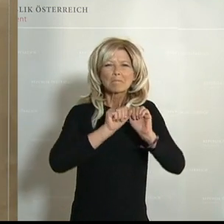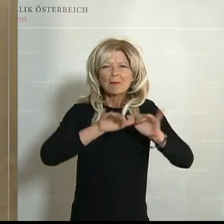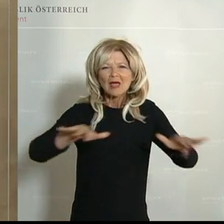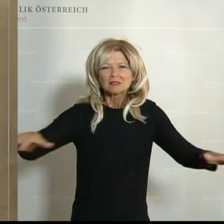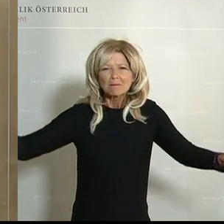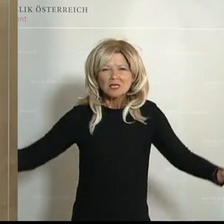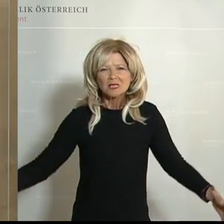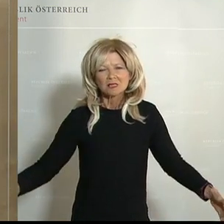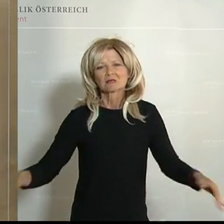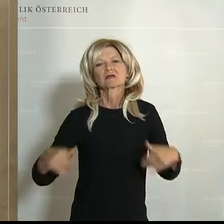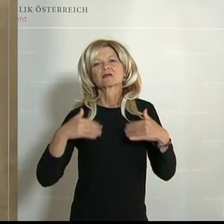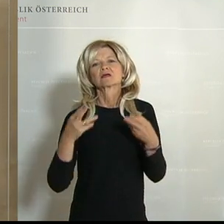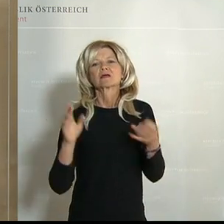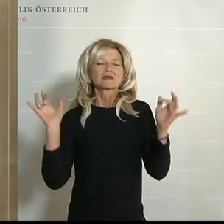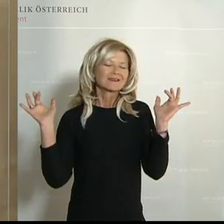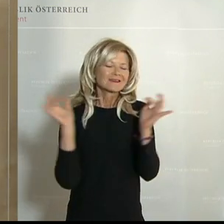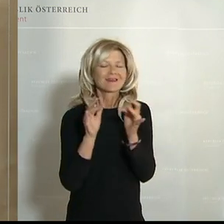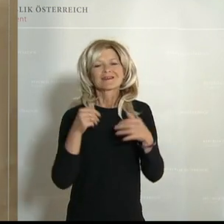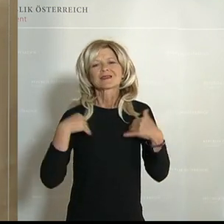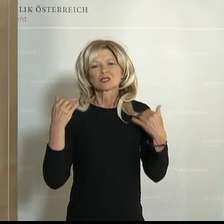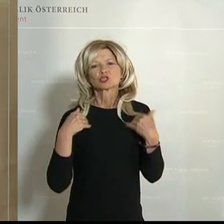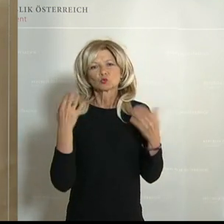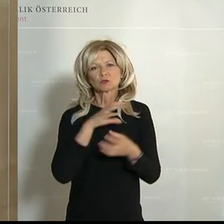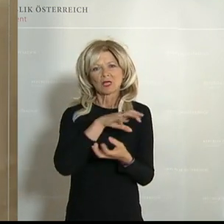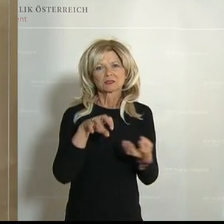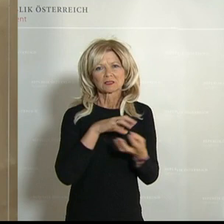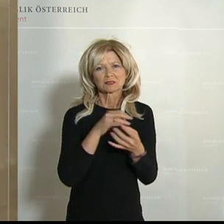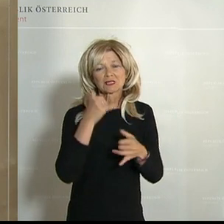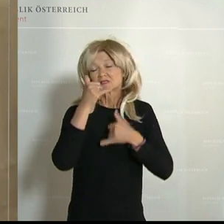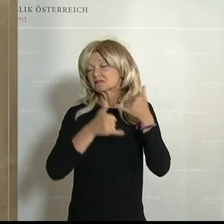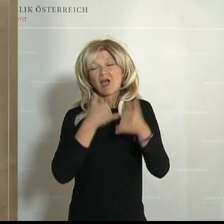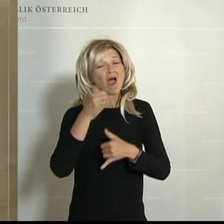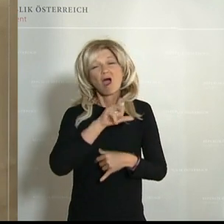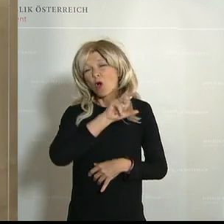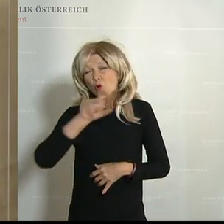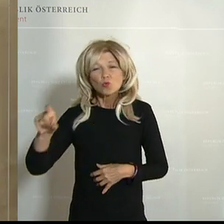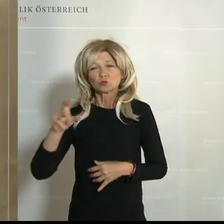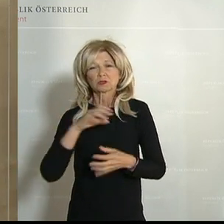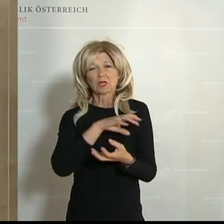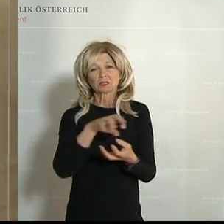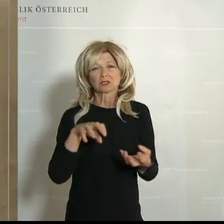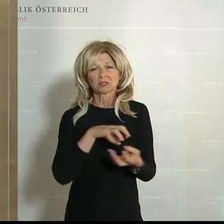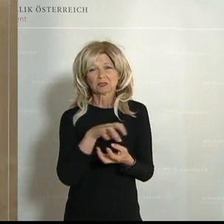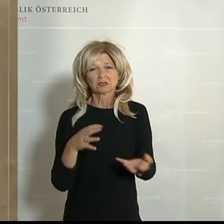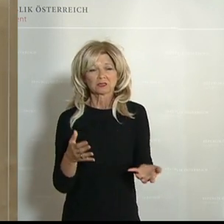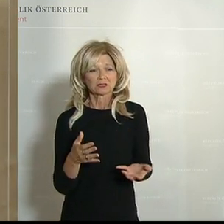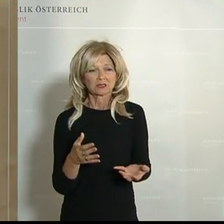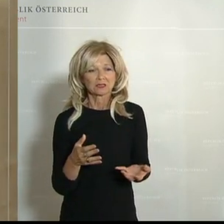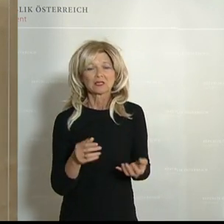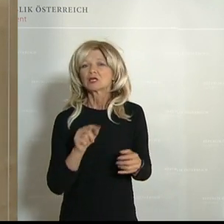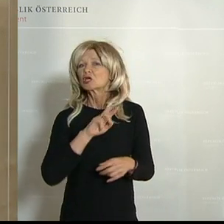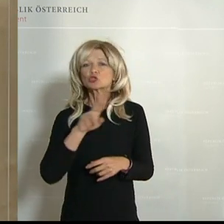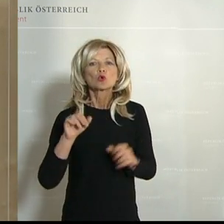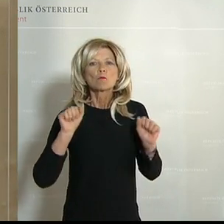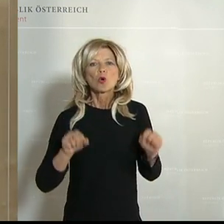Gesundheitskrise, die eine Jahrhundertkrise ist. Ja, dieser Kampf kann nur erfolgreich sein mit einer klaren Verantwortung,